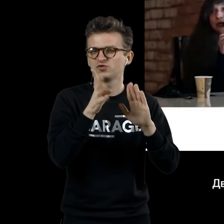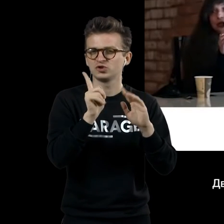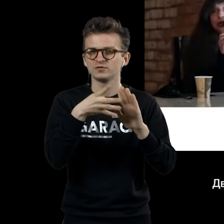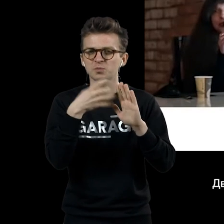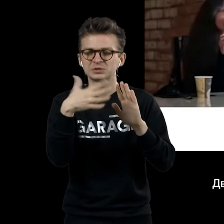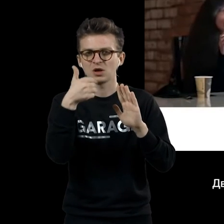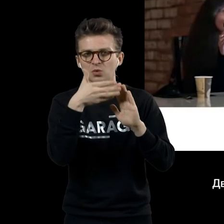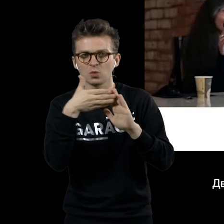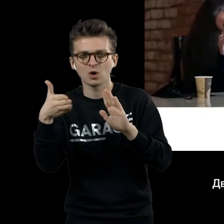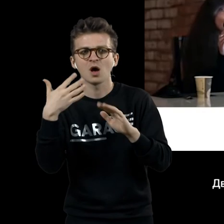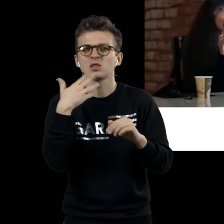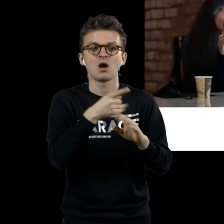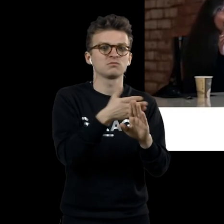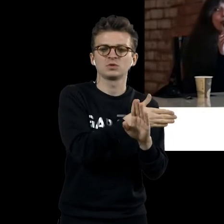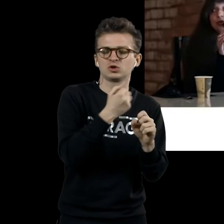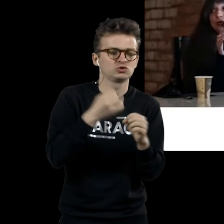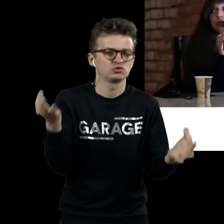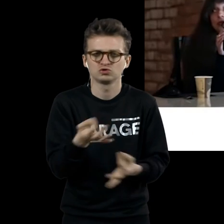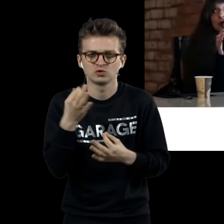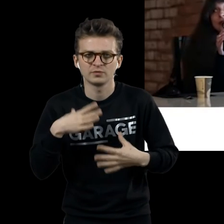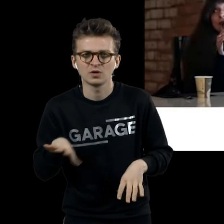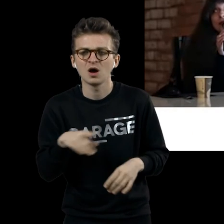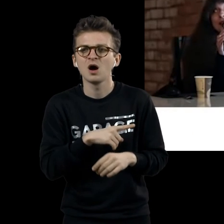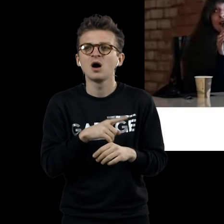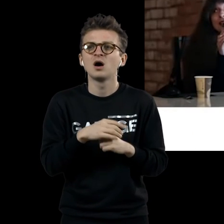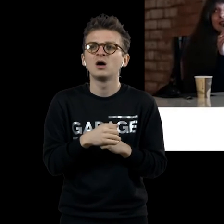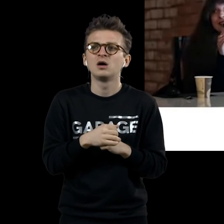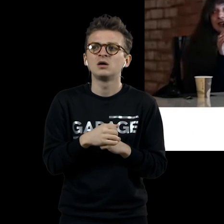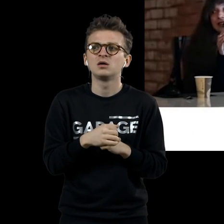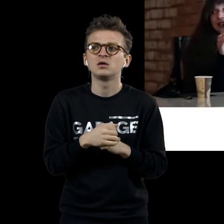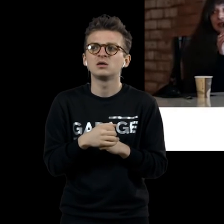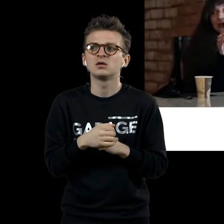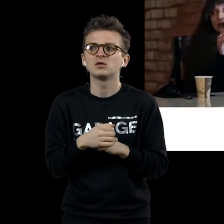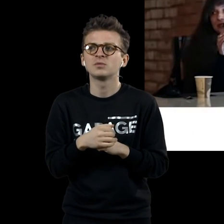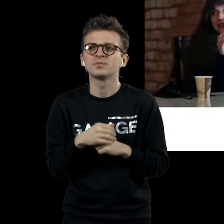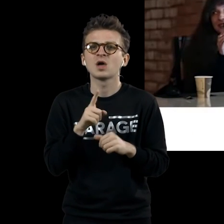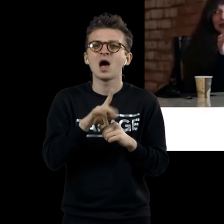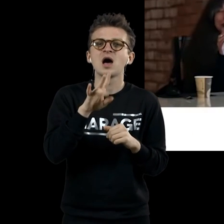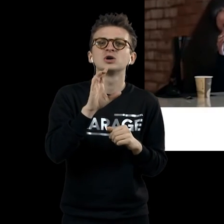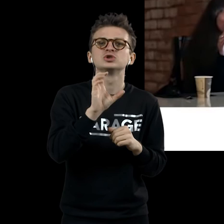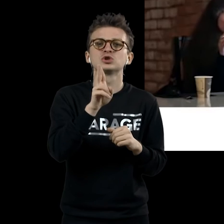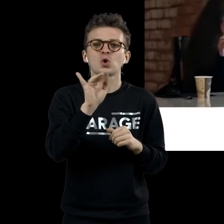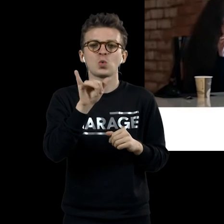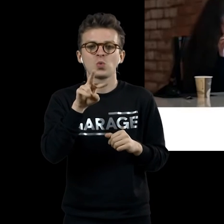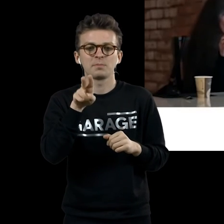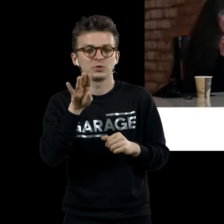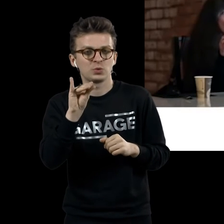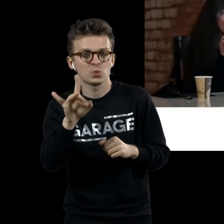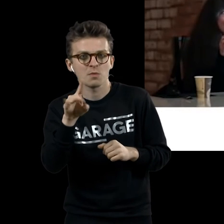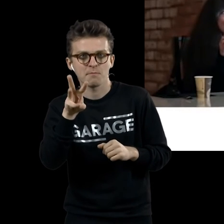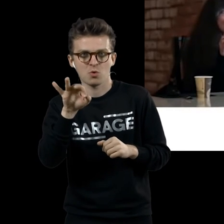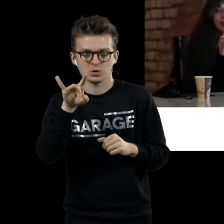до этого Дюша ничего не делала. Одно называется «Скульптюр-морт». Не «Натюр-морт», а «Скульптюр-морт».